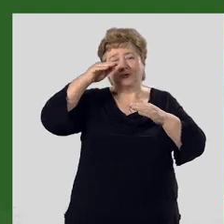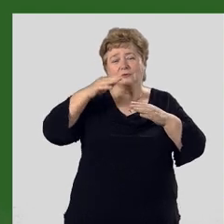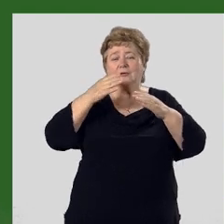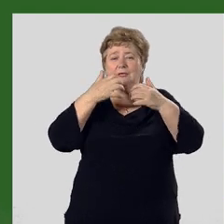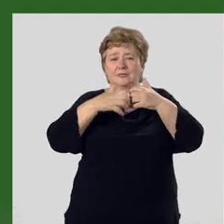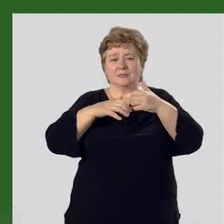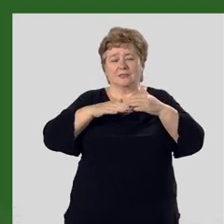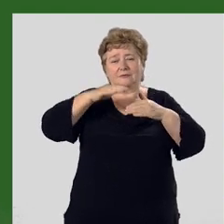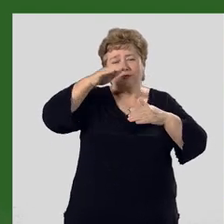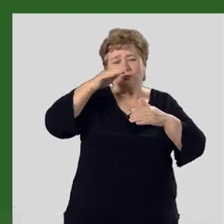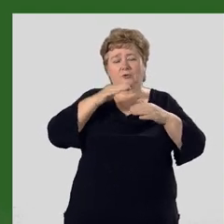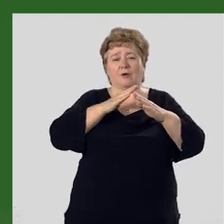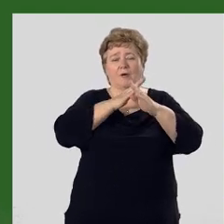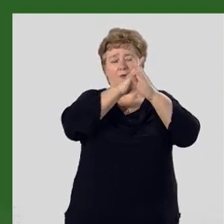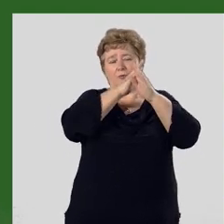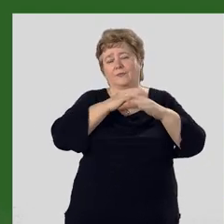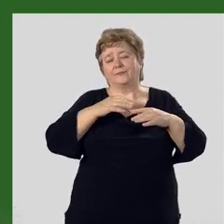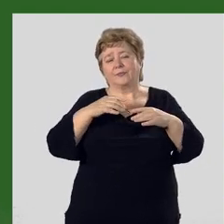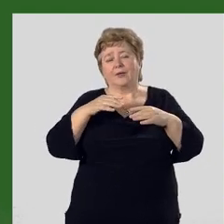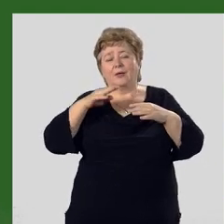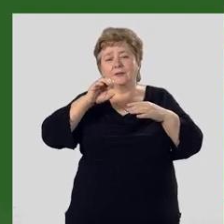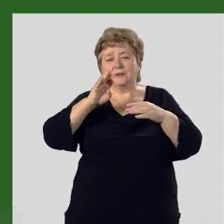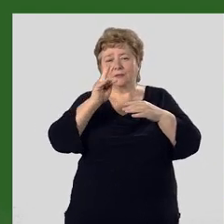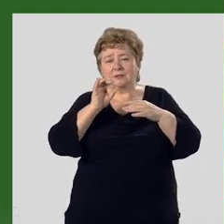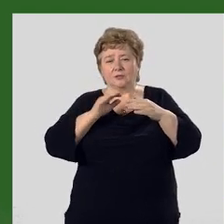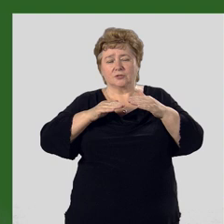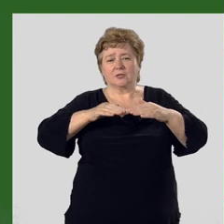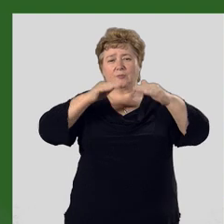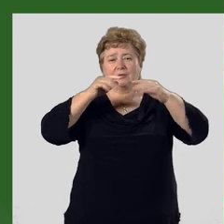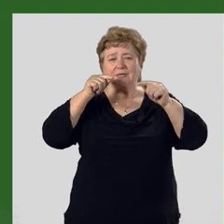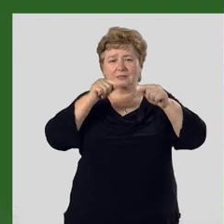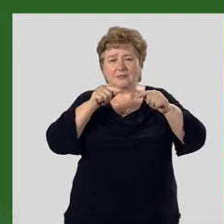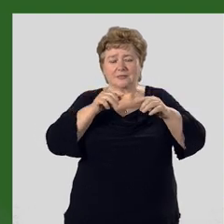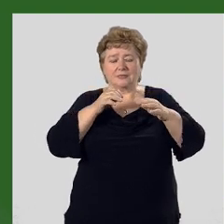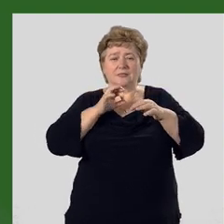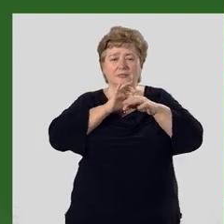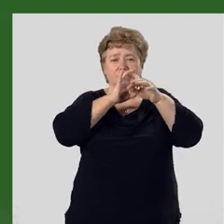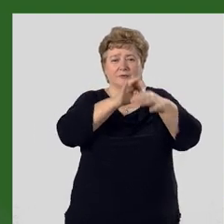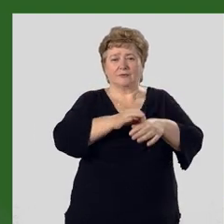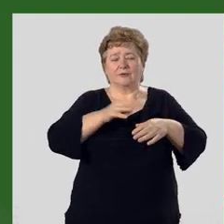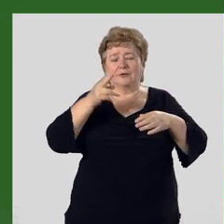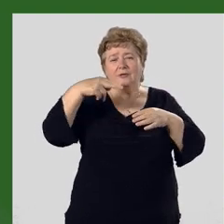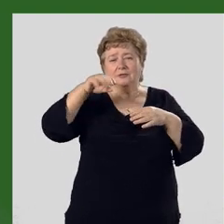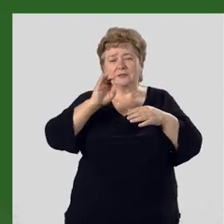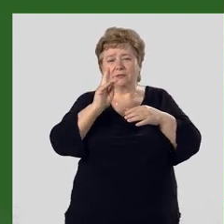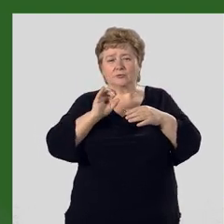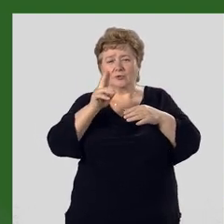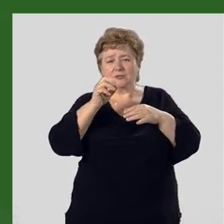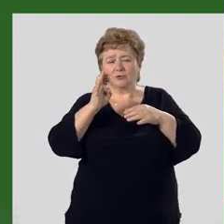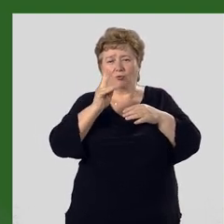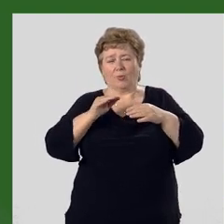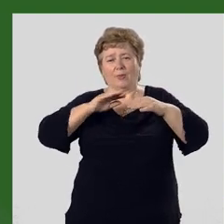и средневысоких гор. Тектоническое поднятие здесь сопровождается денудационным